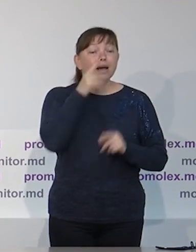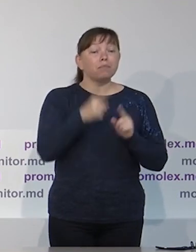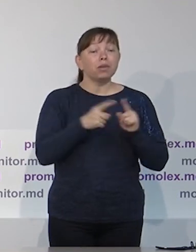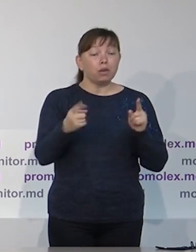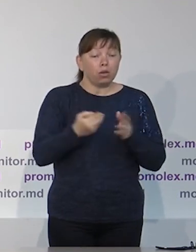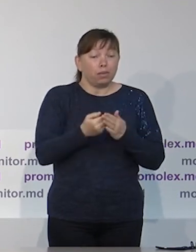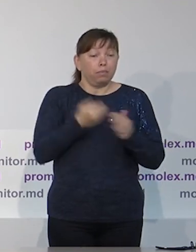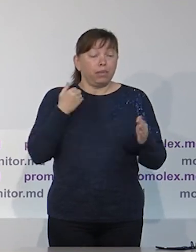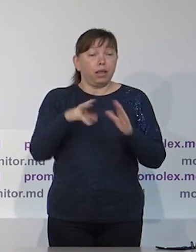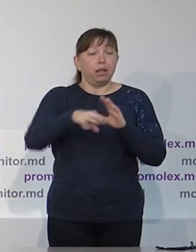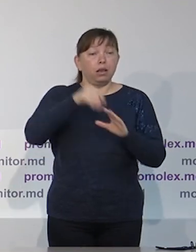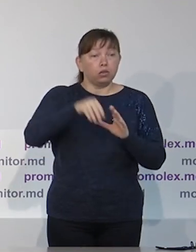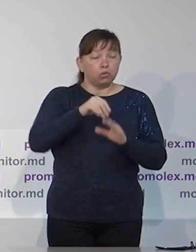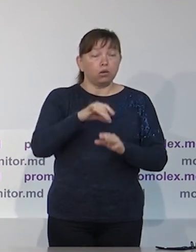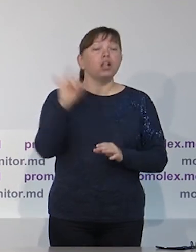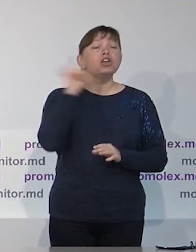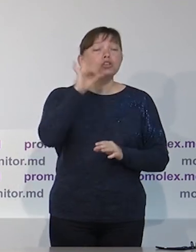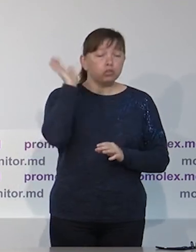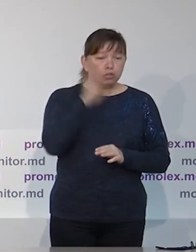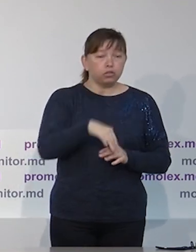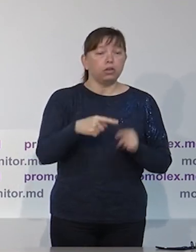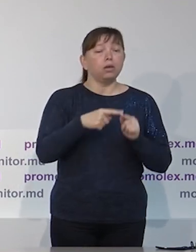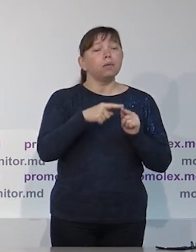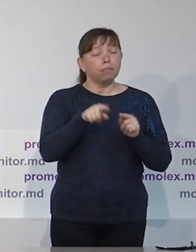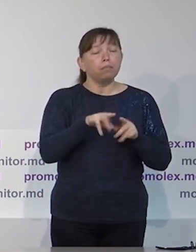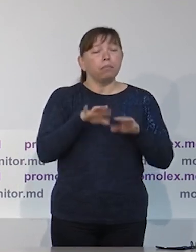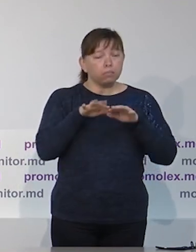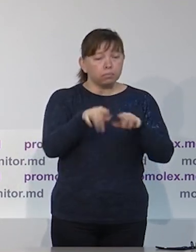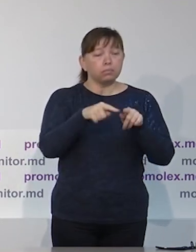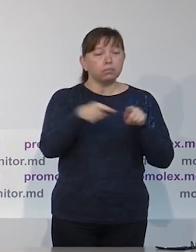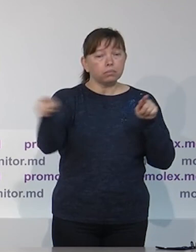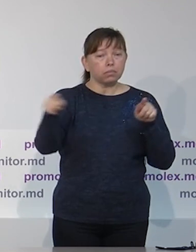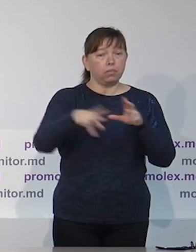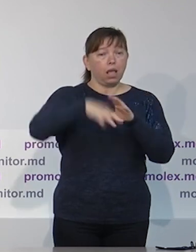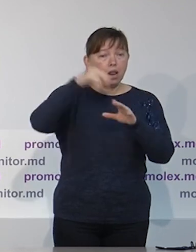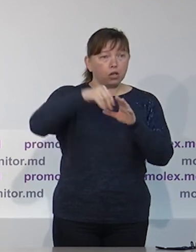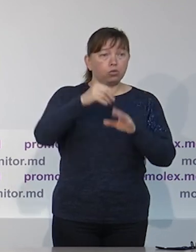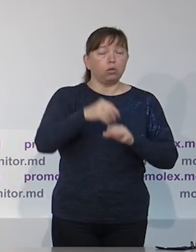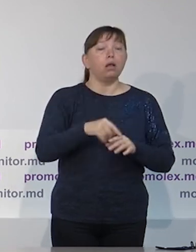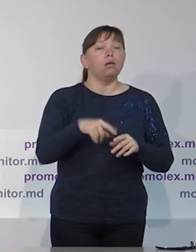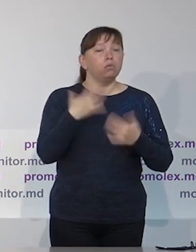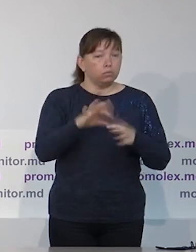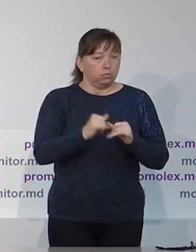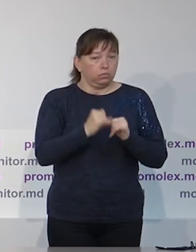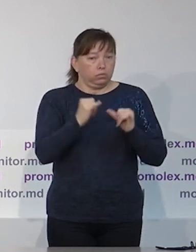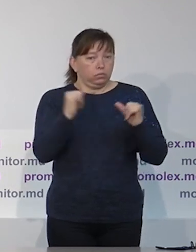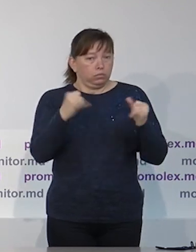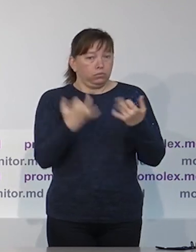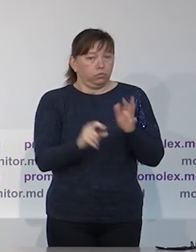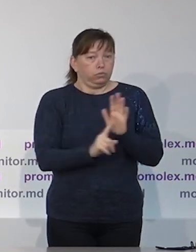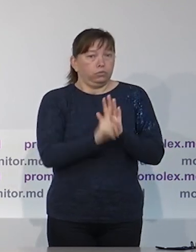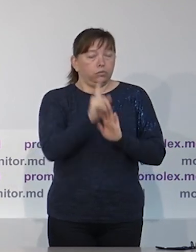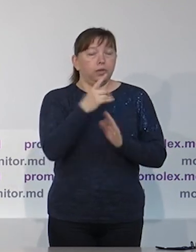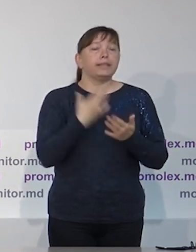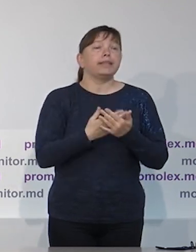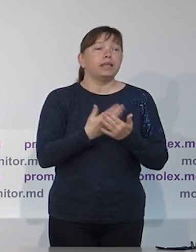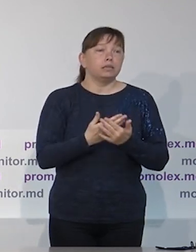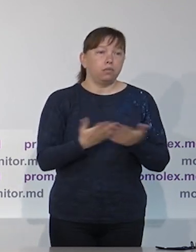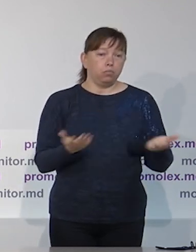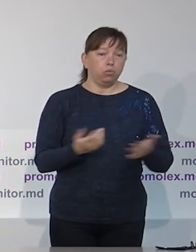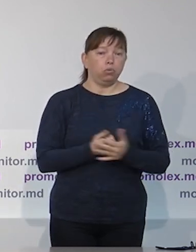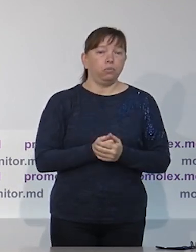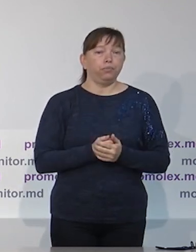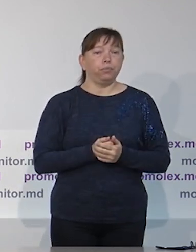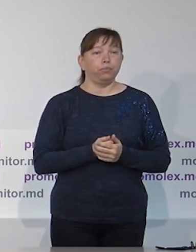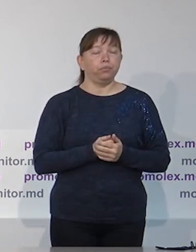и призве к дискриминации. Промолекс мониторит этот аспект с 2018 года, и мы